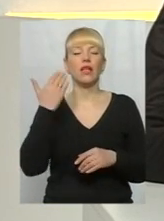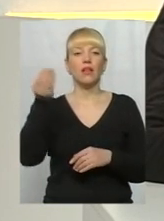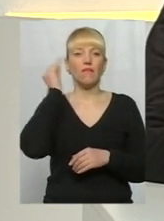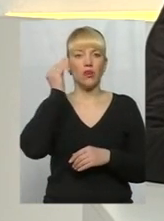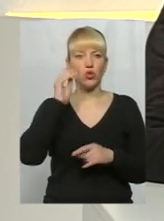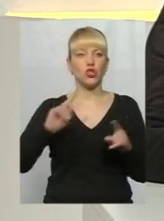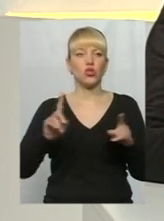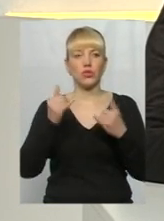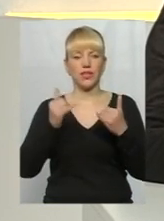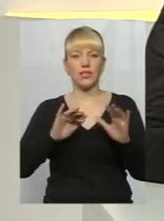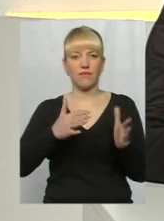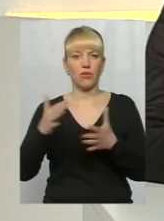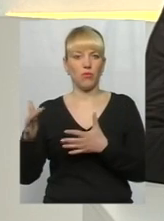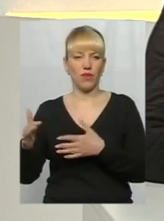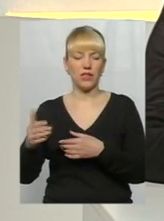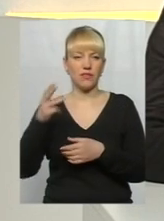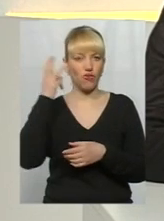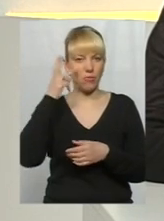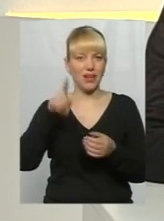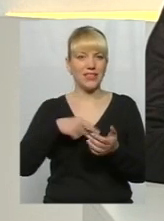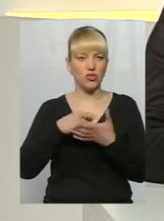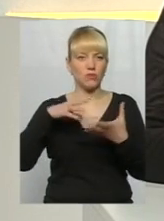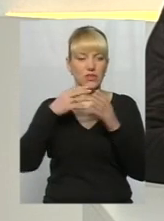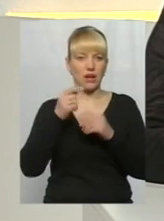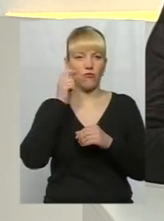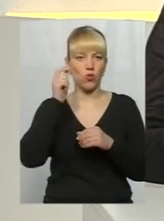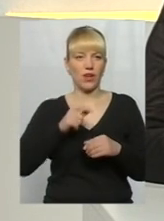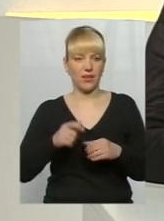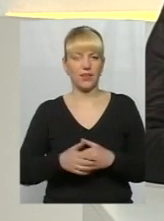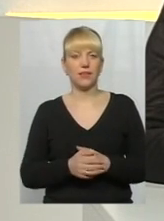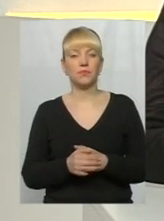зараз відбувається в Хмельницькому взагалі і в суспільстві в Україні?